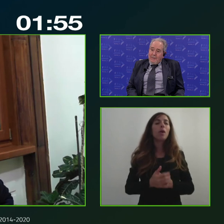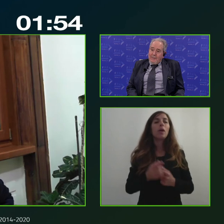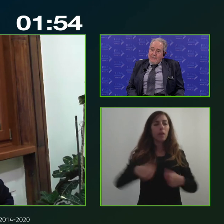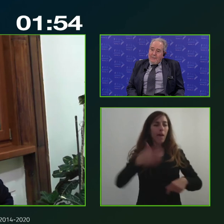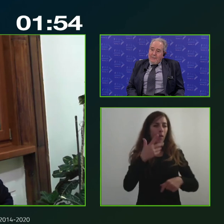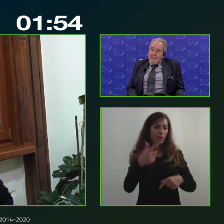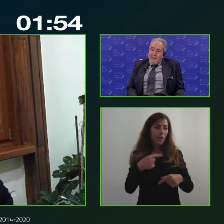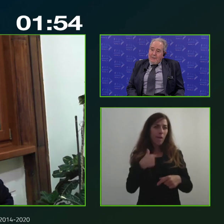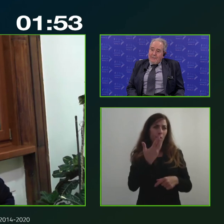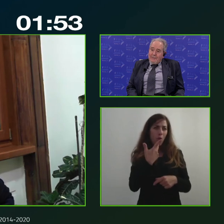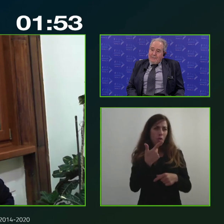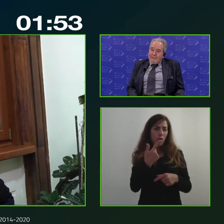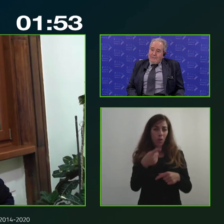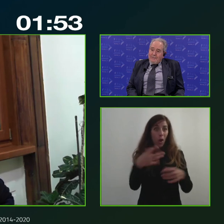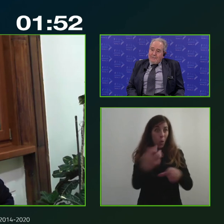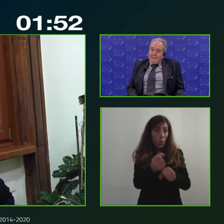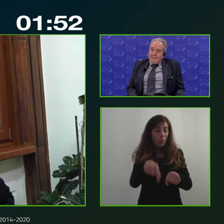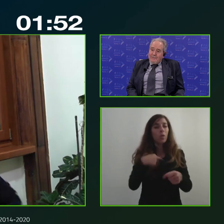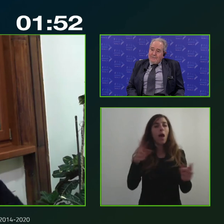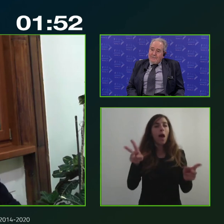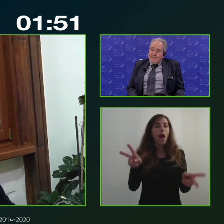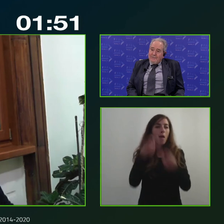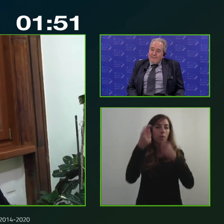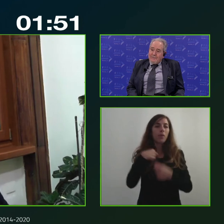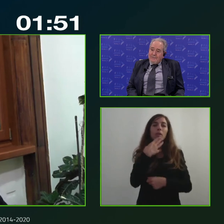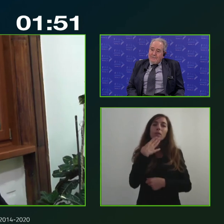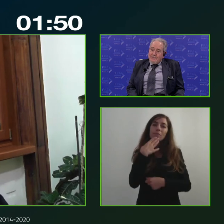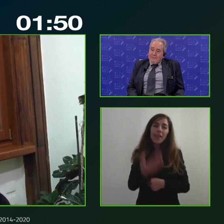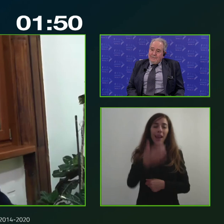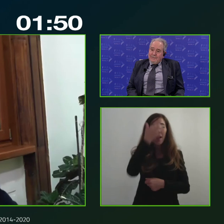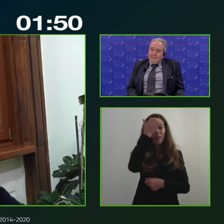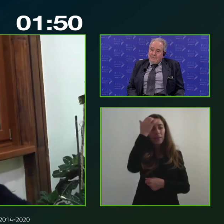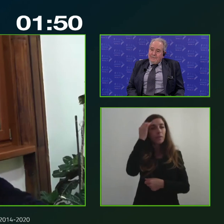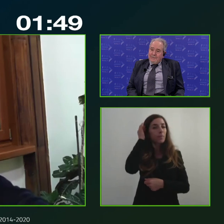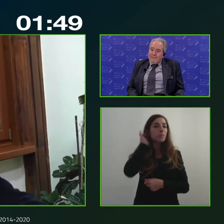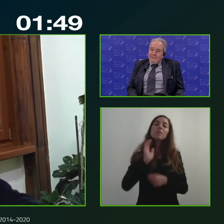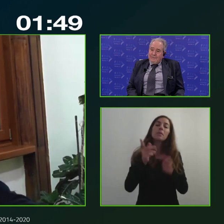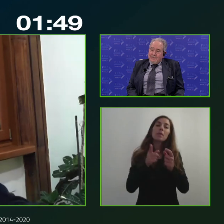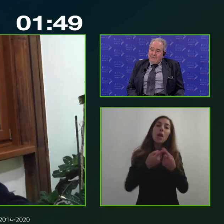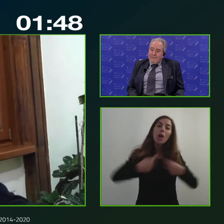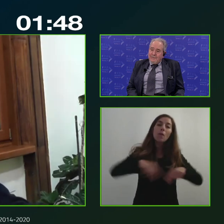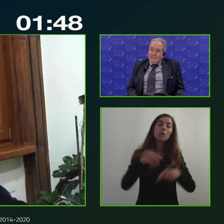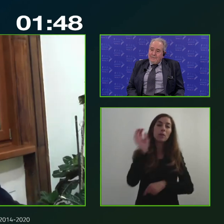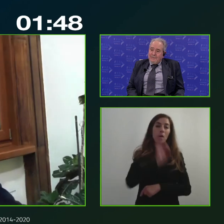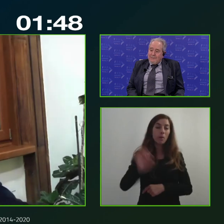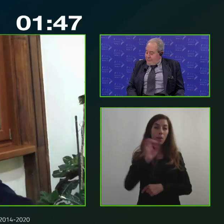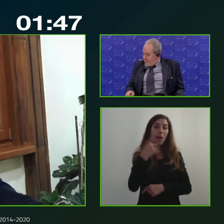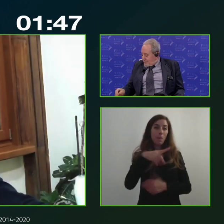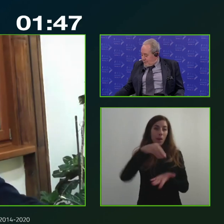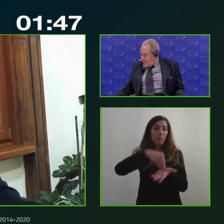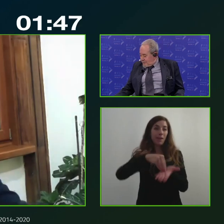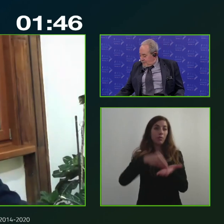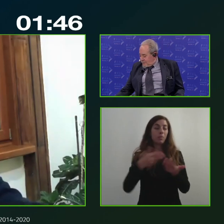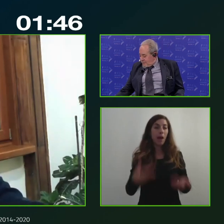concludendo ne approfitto pure per ringraziare la commissione europea intanto per aver partecipato ma soprattutto